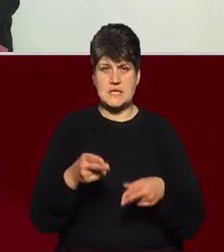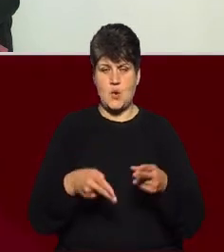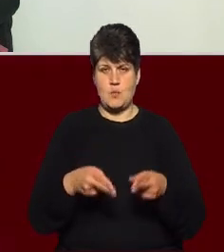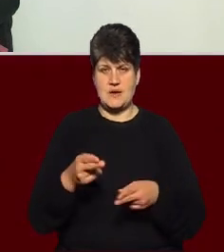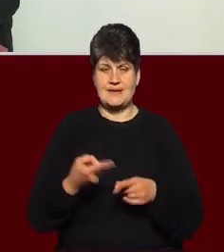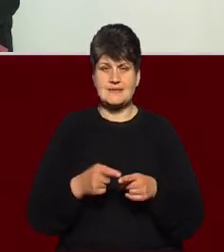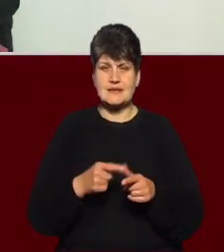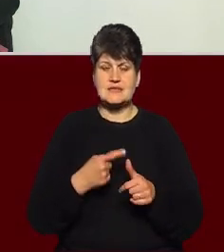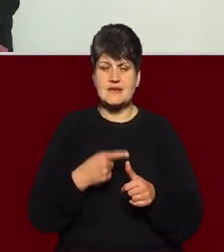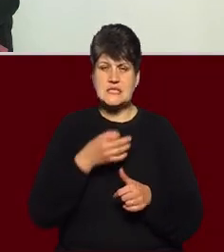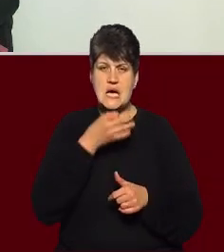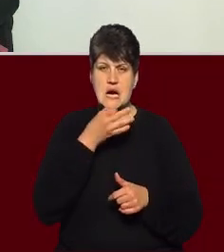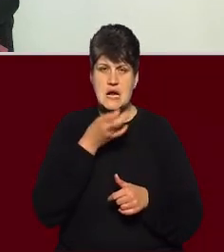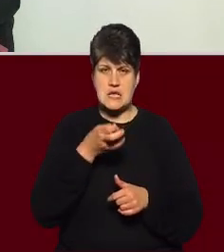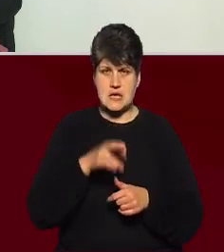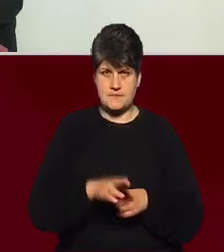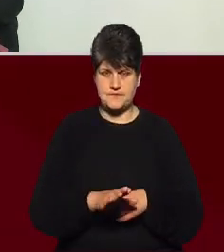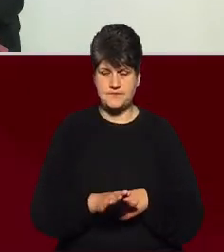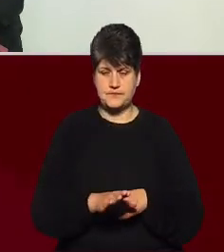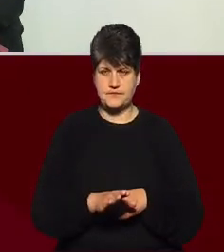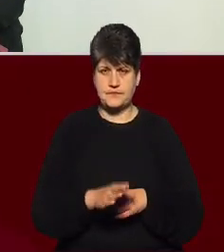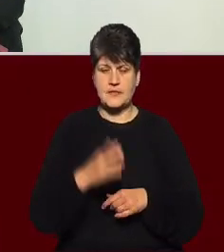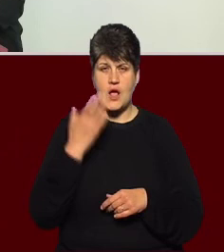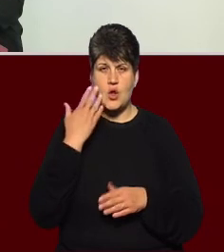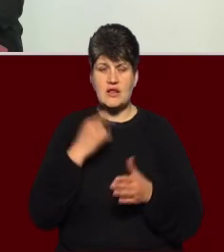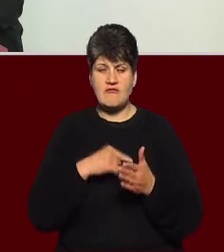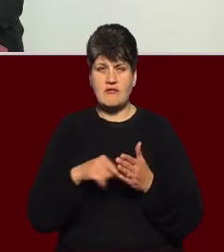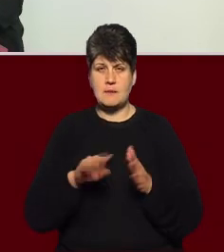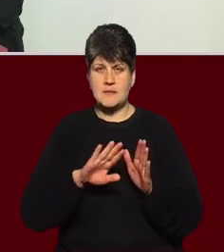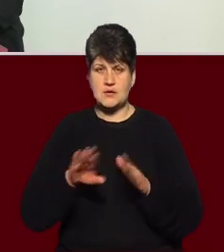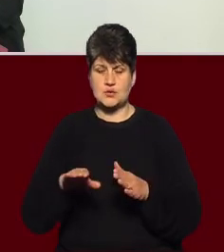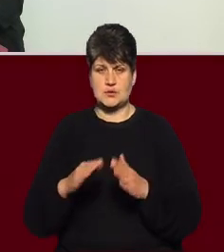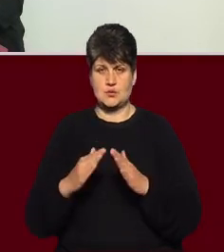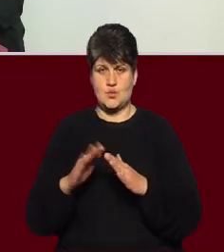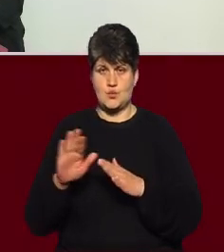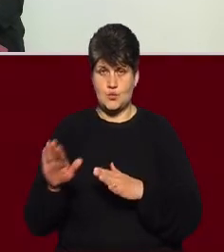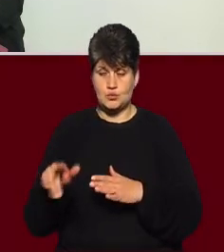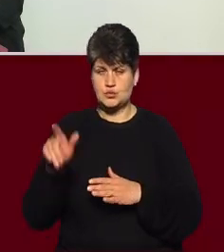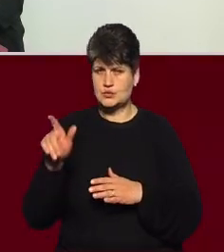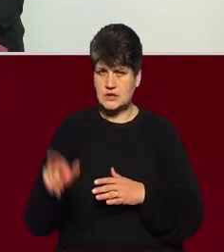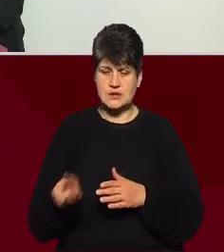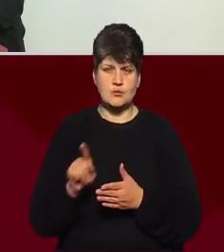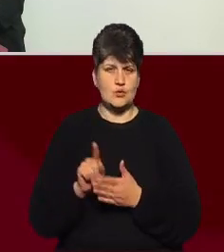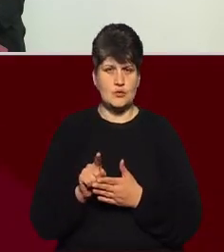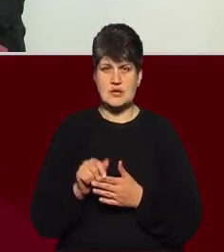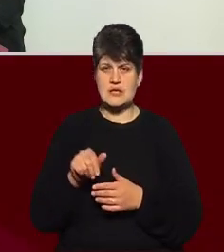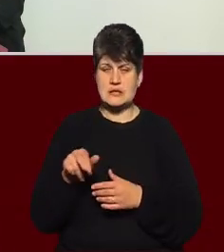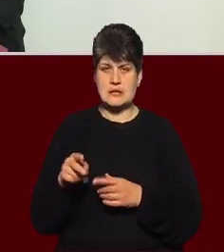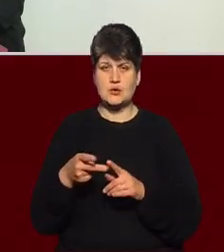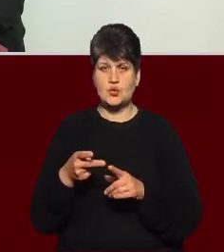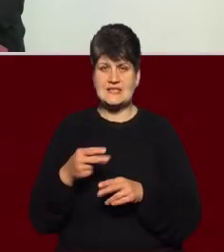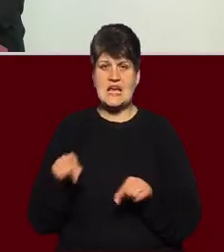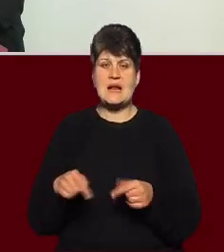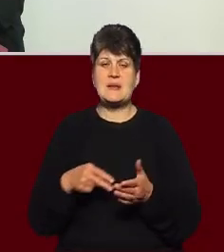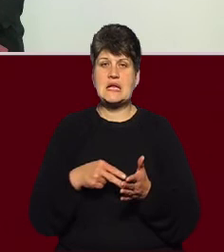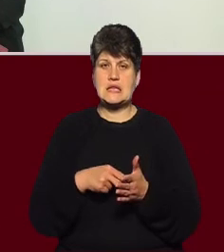виписування такого пацієнта з стаціонару, пацієнт обов'язково повинен йти на наступний етап реабілітації. Для цього в нас є декілька